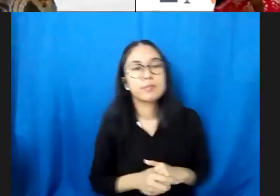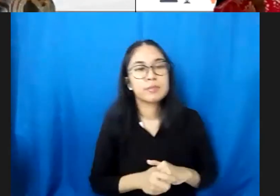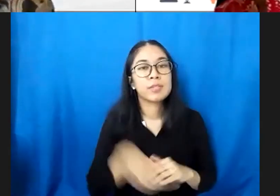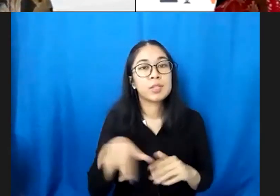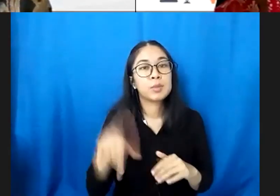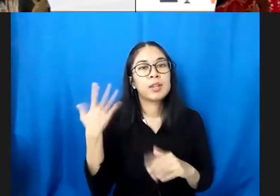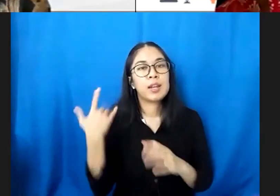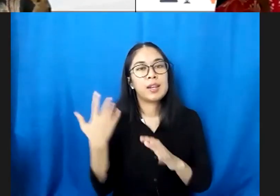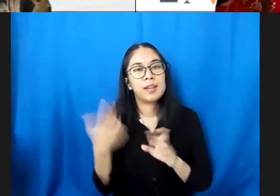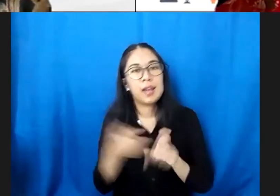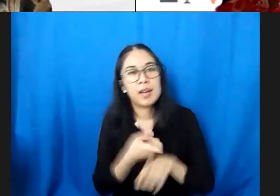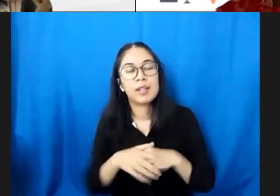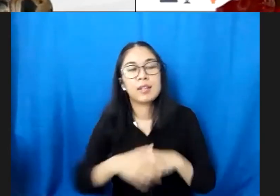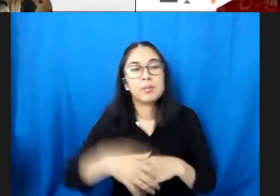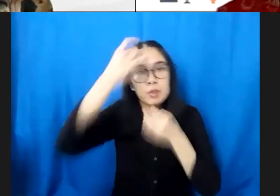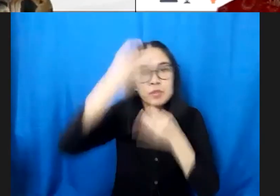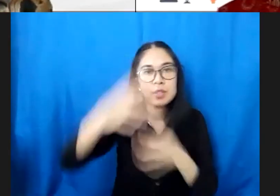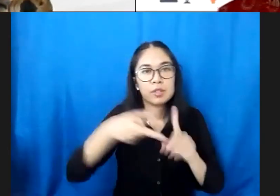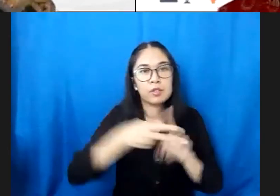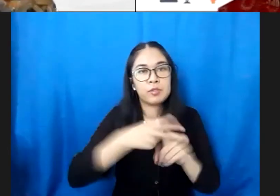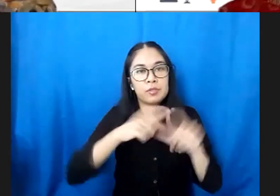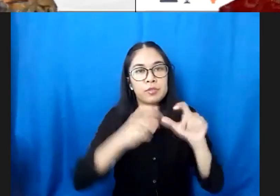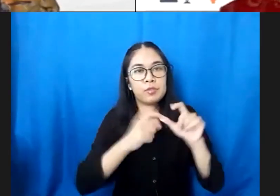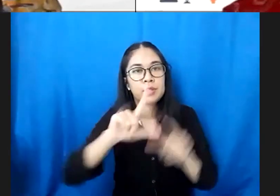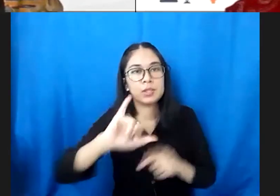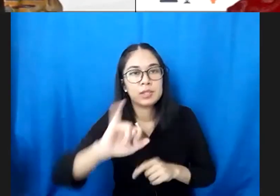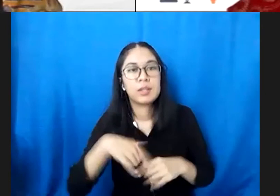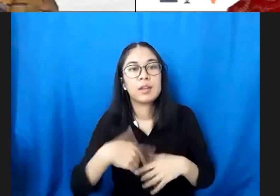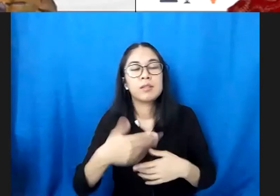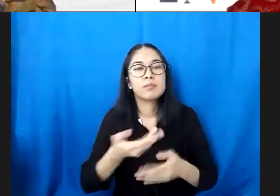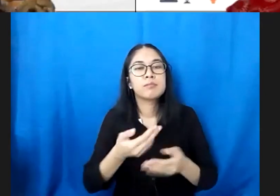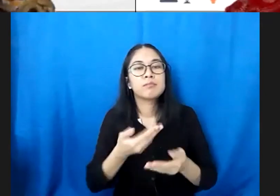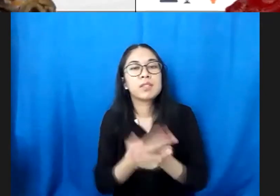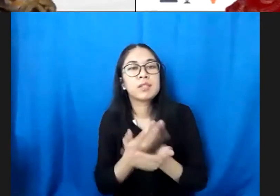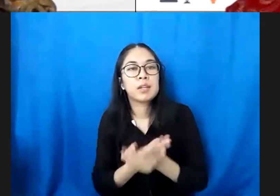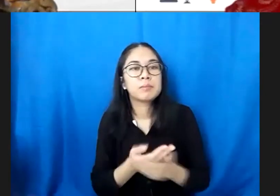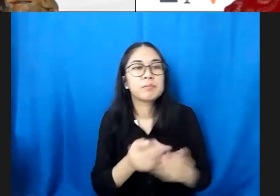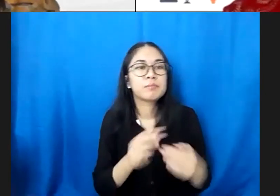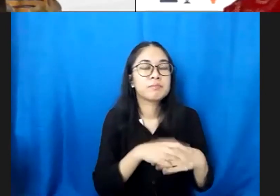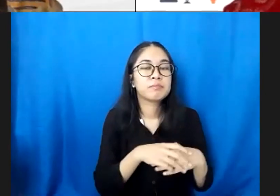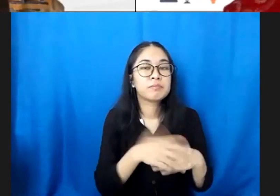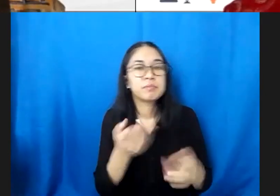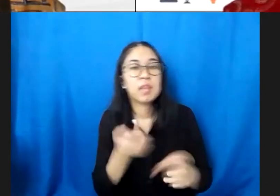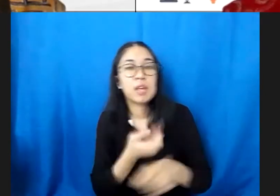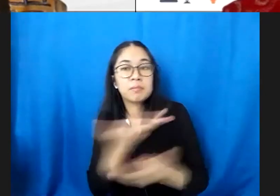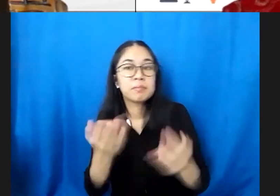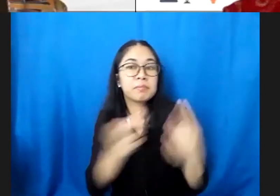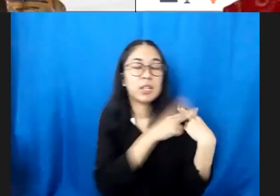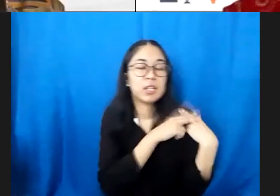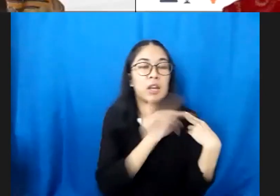dan kalau boleh Panitia saya minta waktu tambah karena ada dua pertanyaan dari peserta di sini